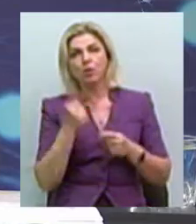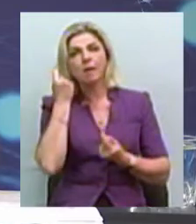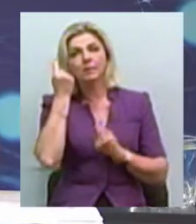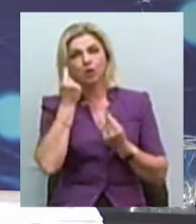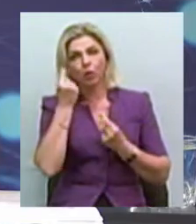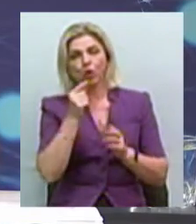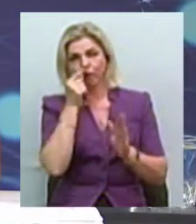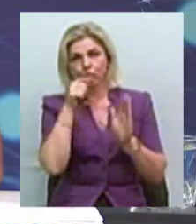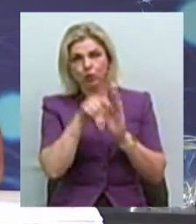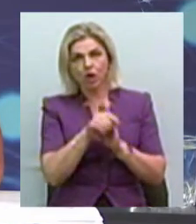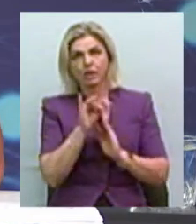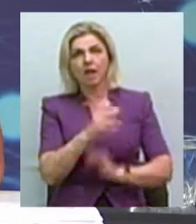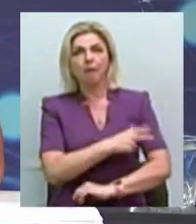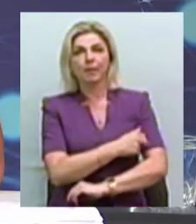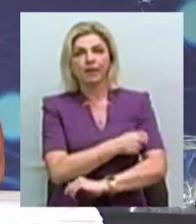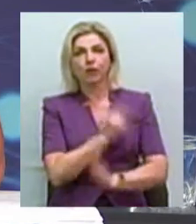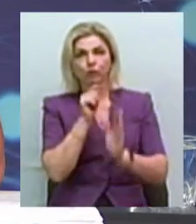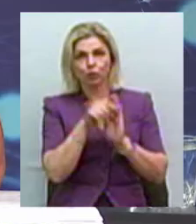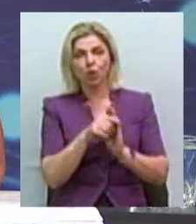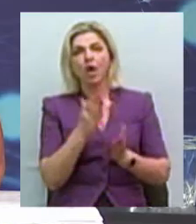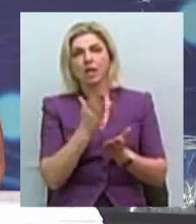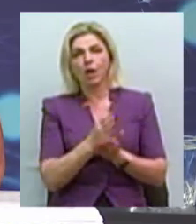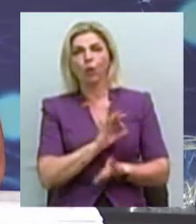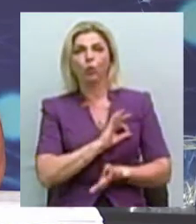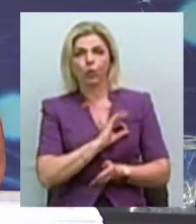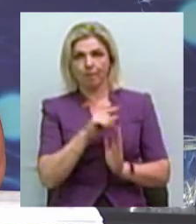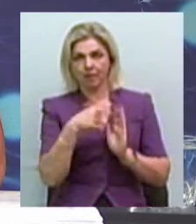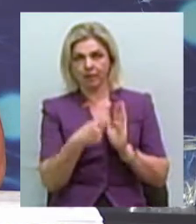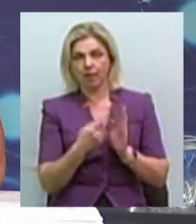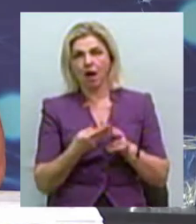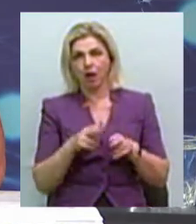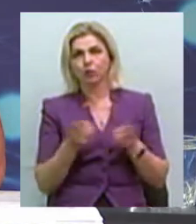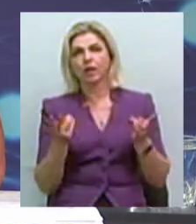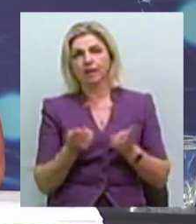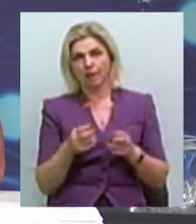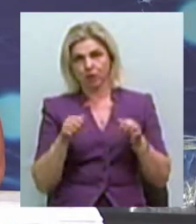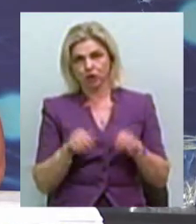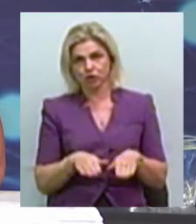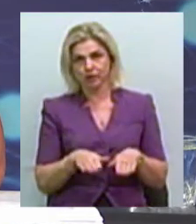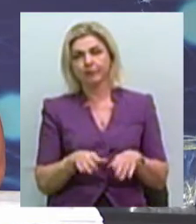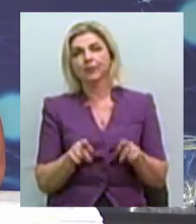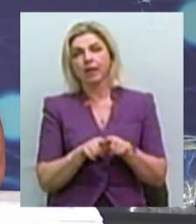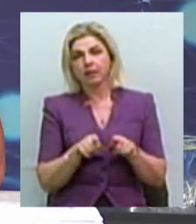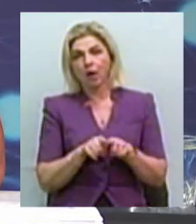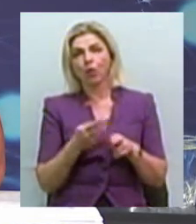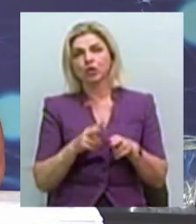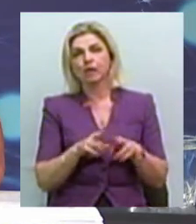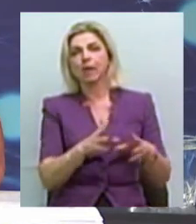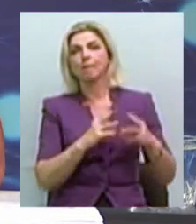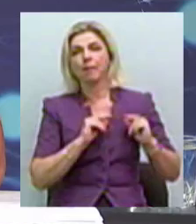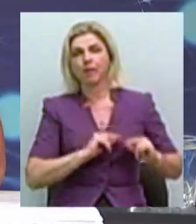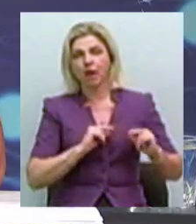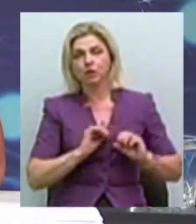втручання і медичного втручання, йде юридичні питання, які не необхідно вирішувати. Також це наша співпраця з